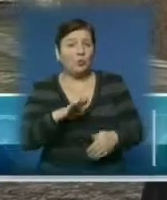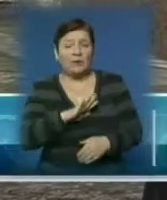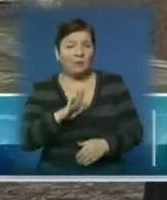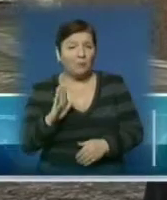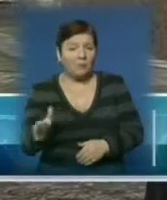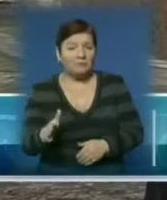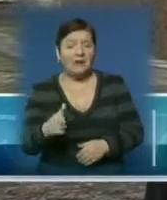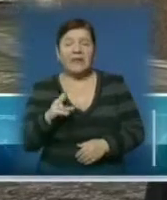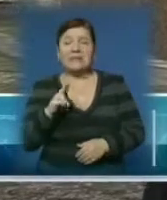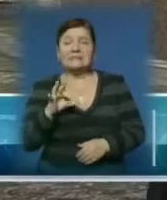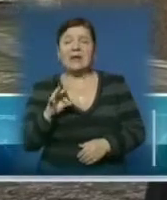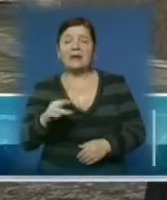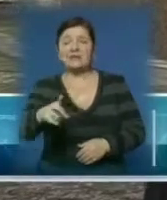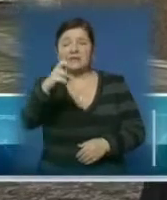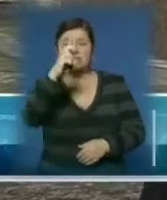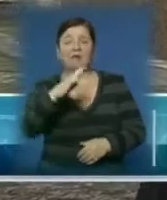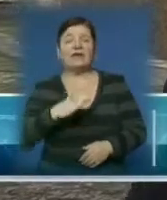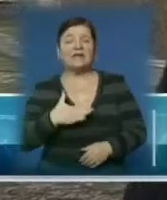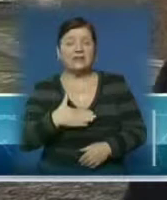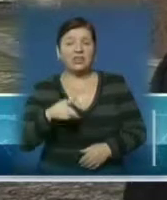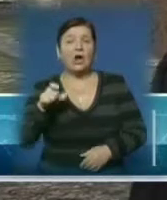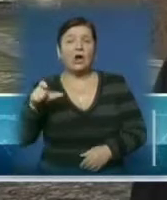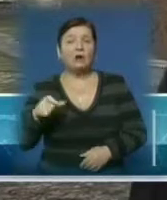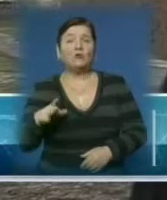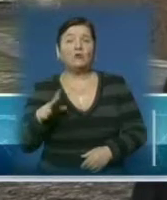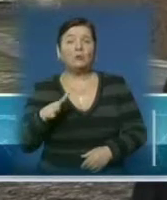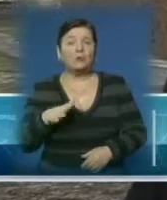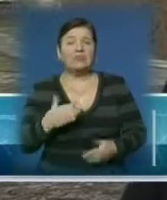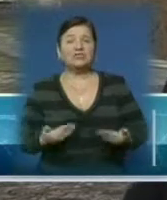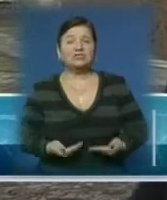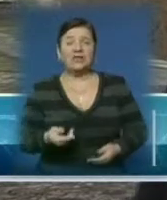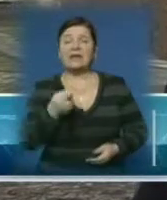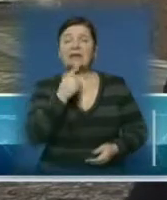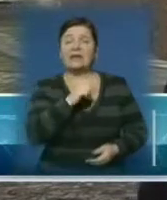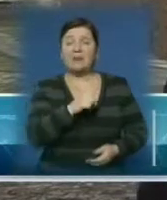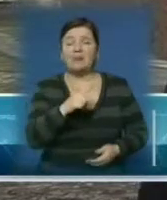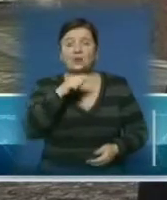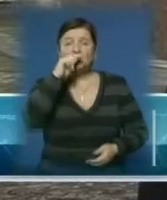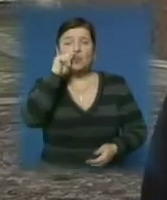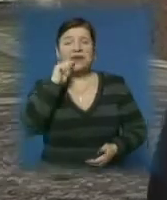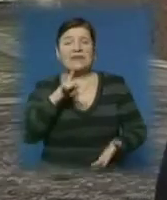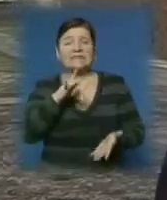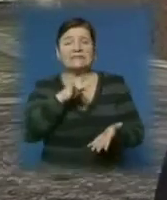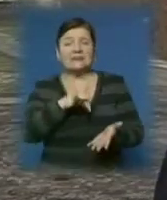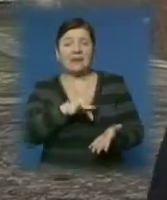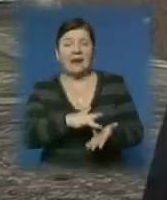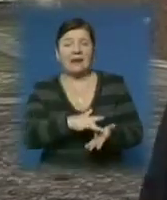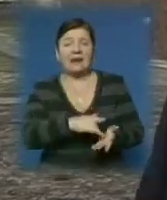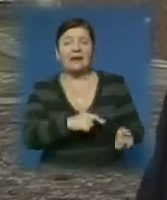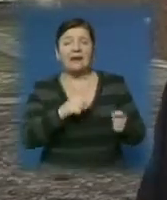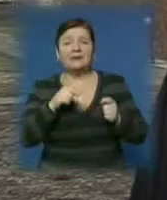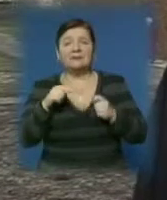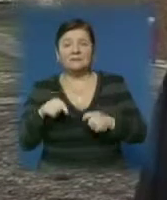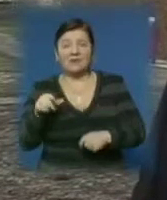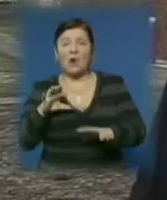але це держава наша, люди наші там жили, звідти приходили з України, до нас тут, женилися,